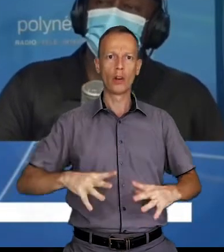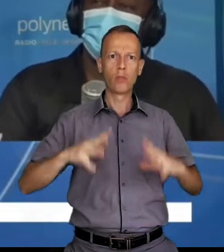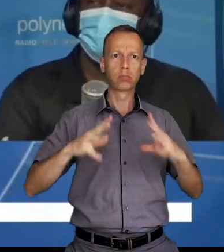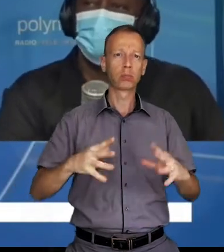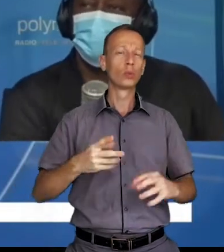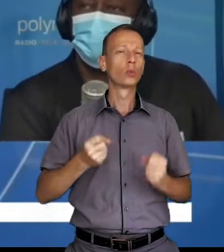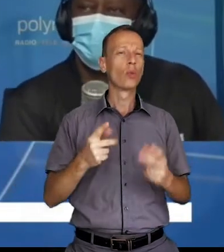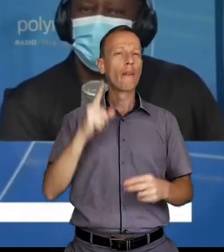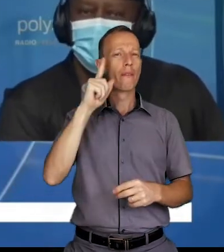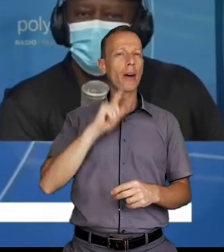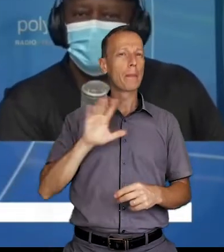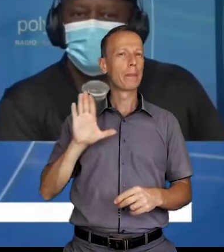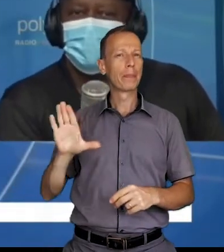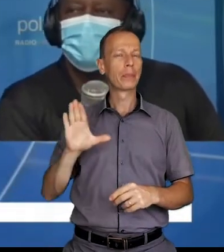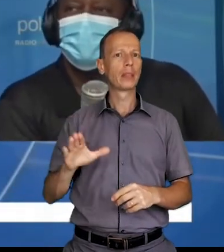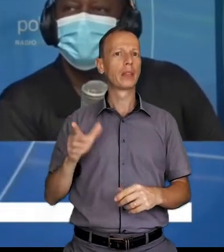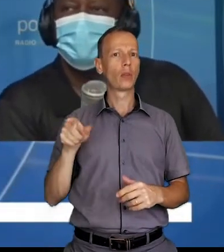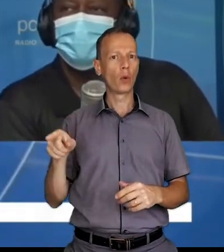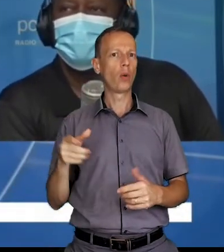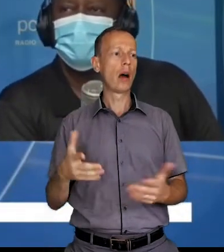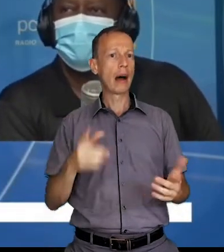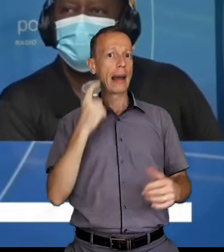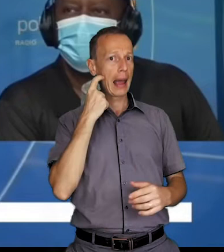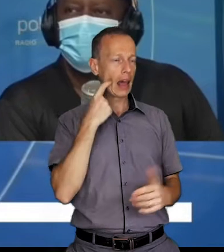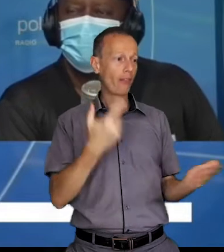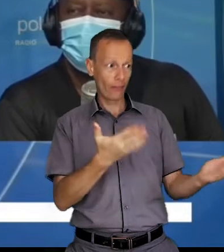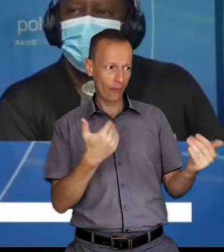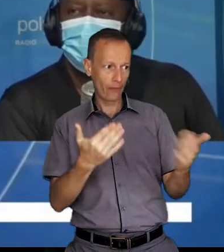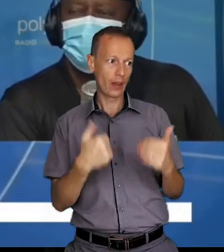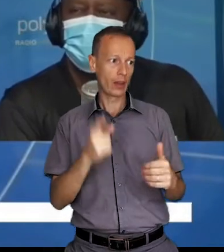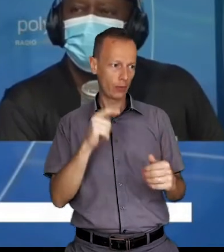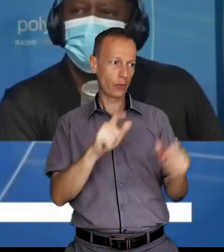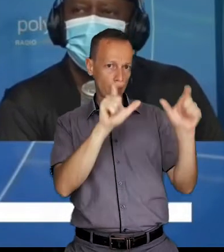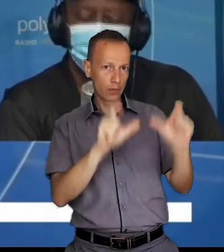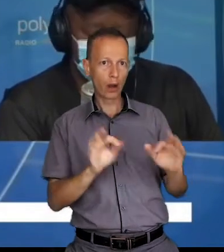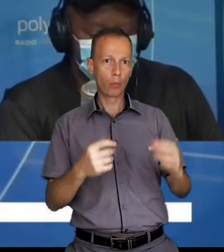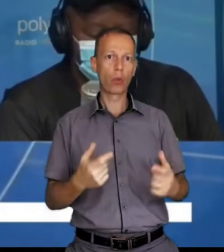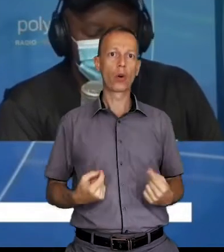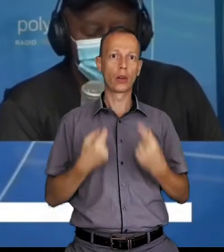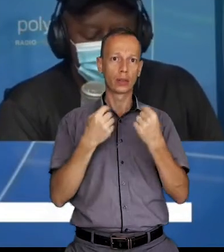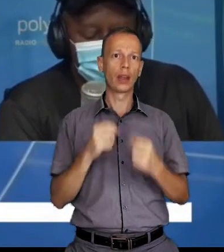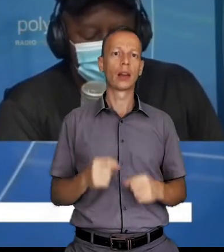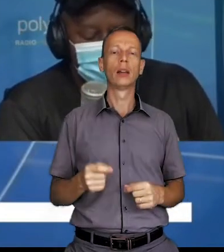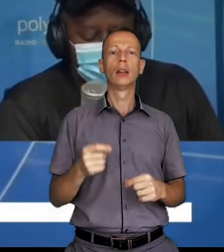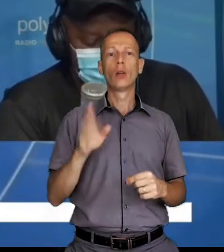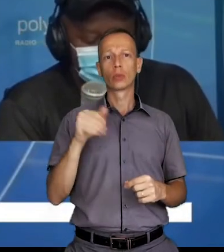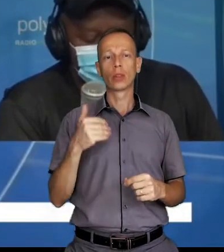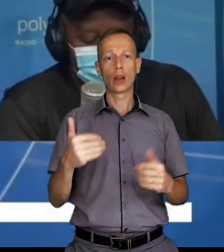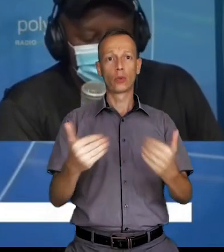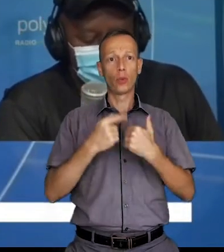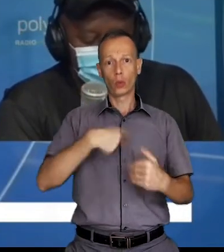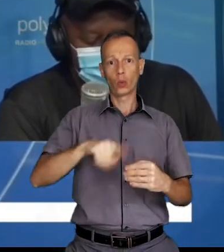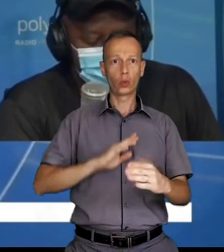lycées parce qu'elles se sentent concernées. Ce sont des femmes essentiellement. Et elles embarquent avec elles leurs élèves. Et donc, elles nous